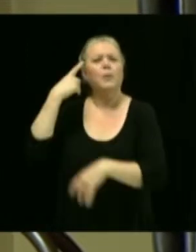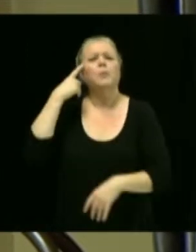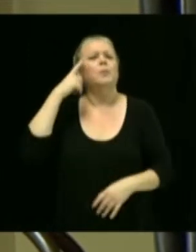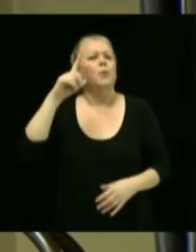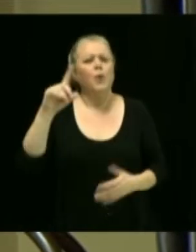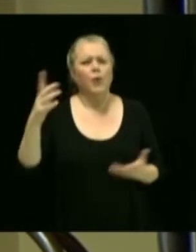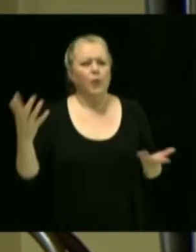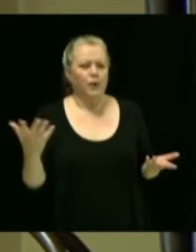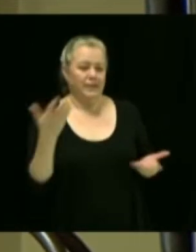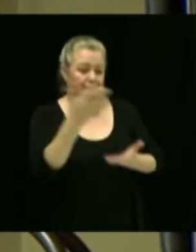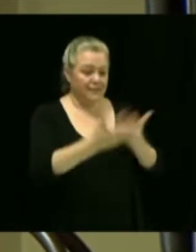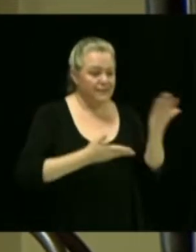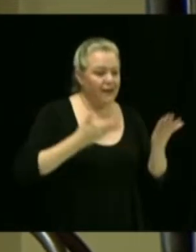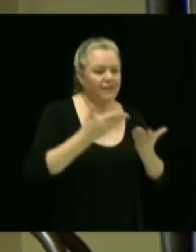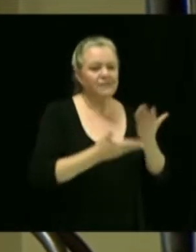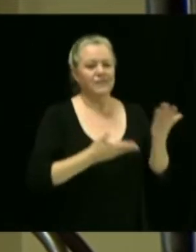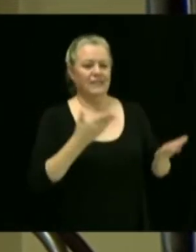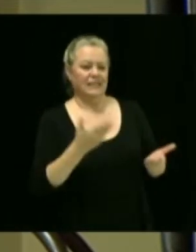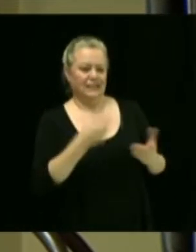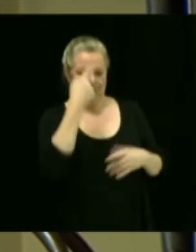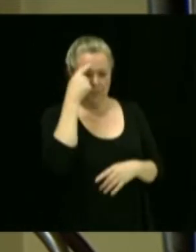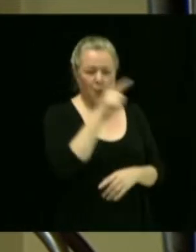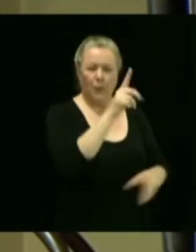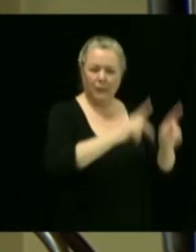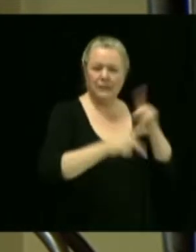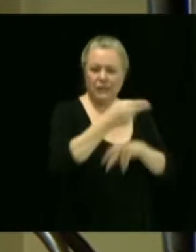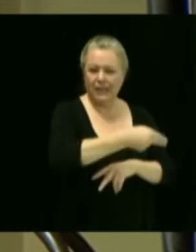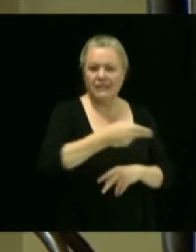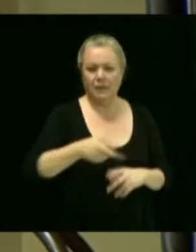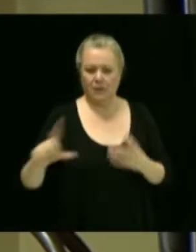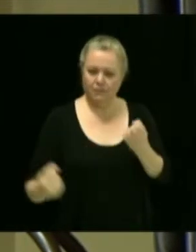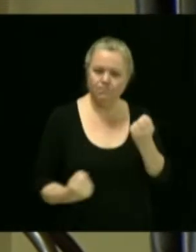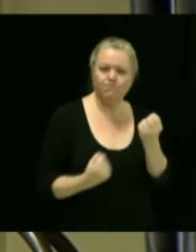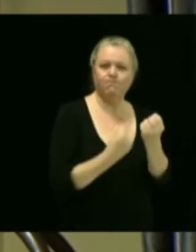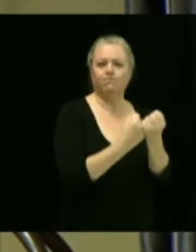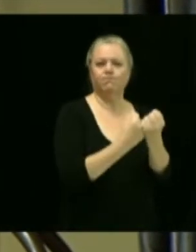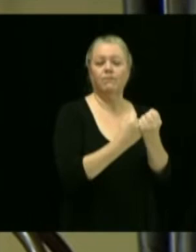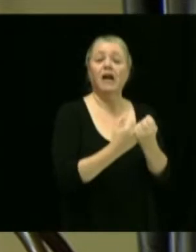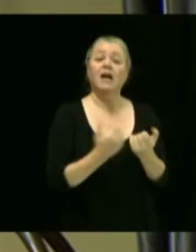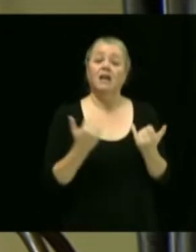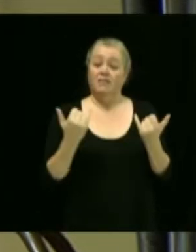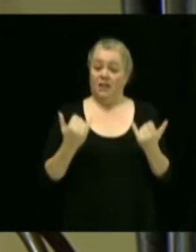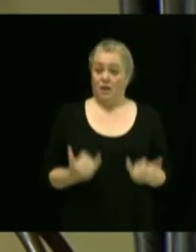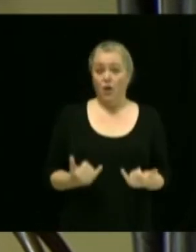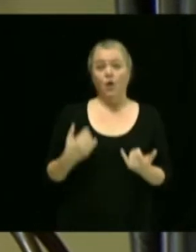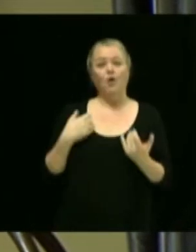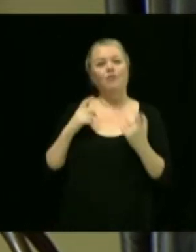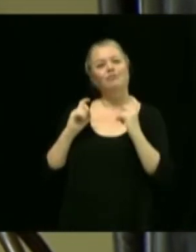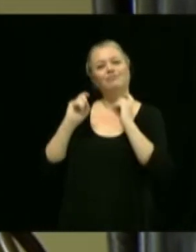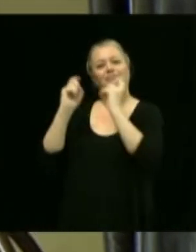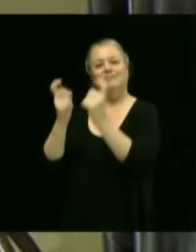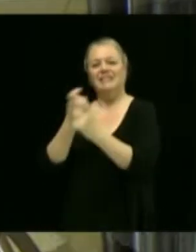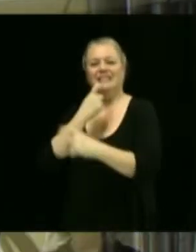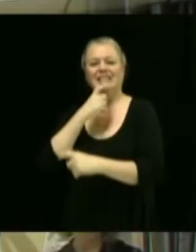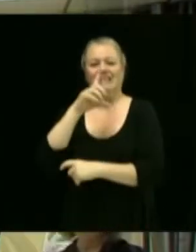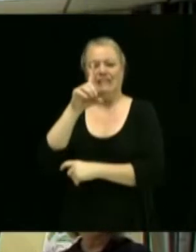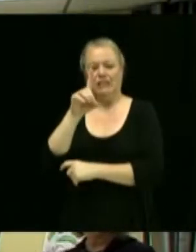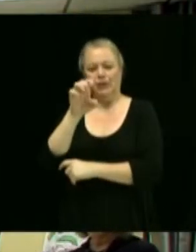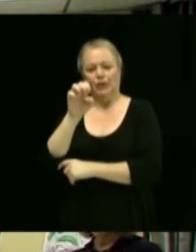personnes en situation de handicap. C'est un grand plaisir de remettre cette mention à M. Denis Luneau.